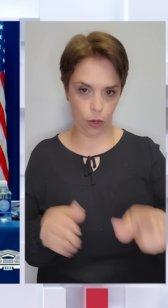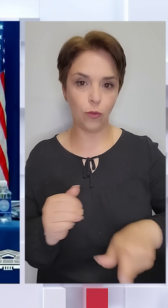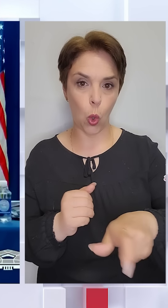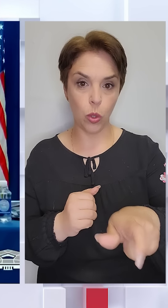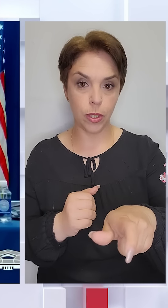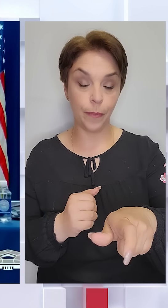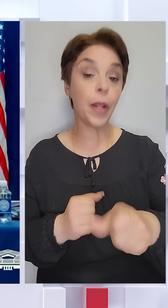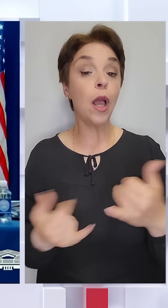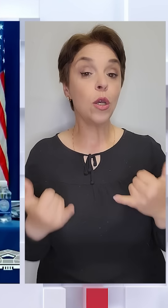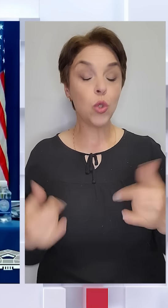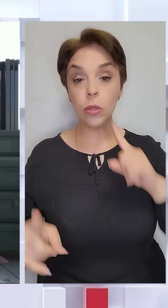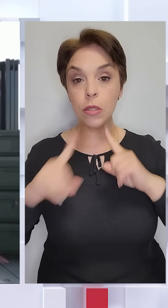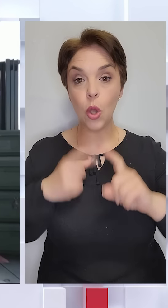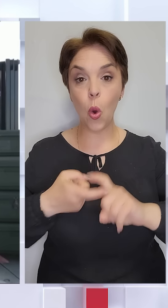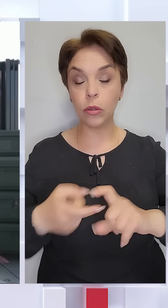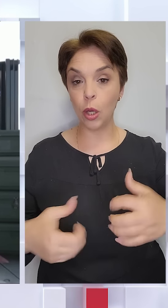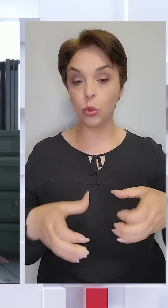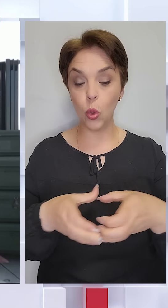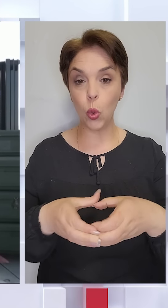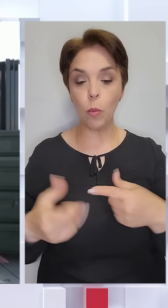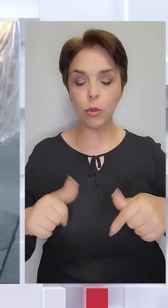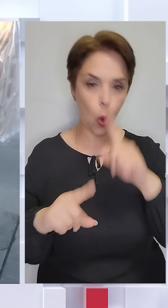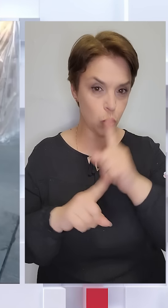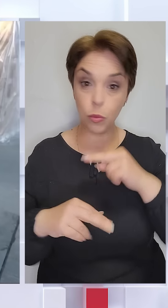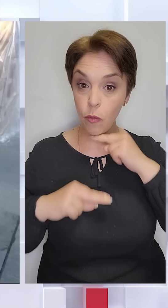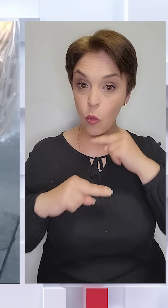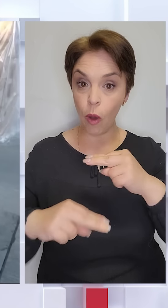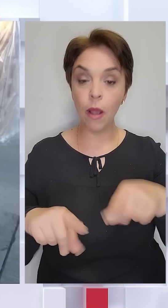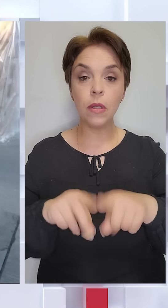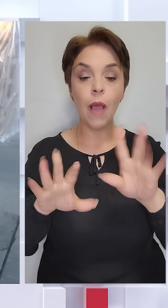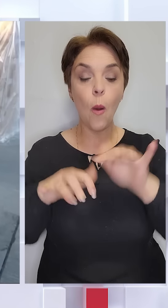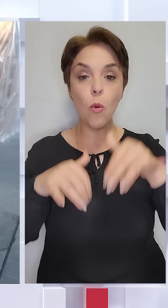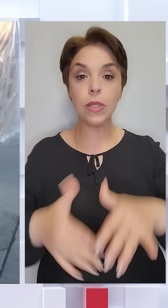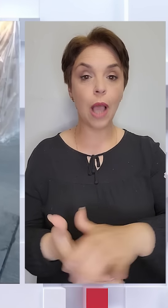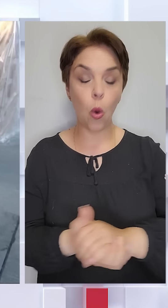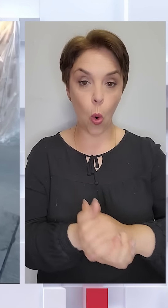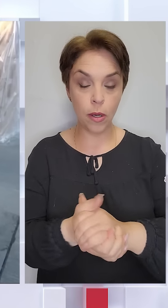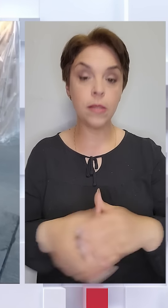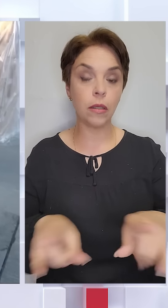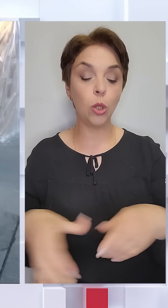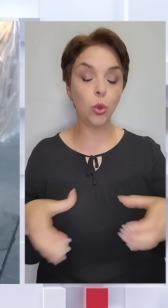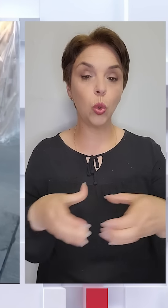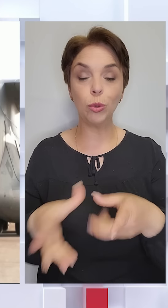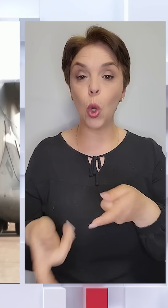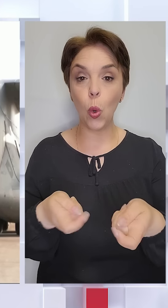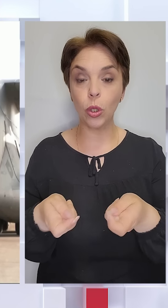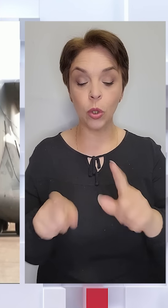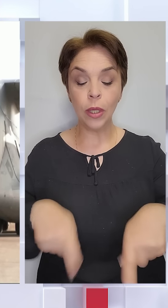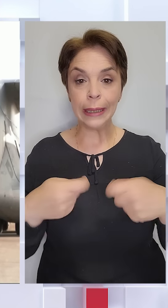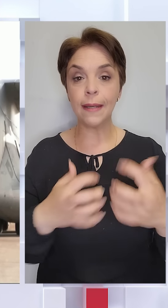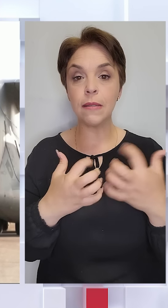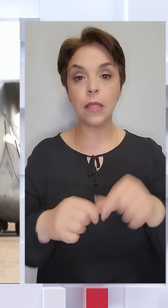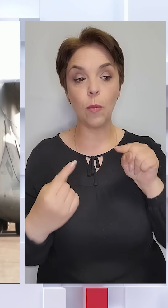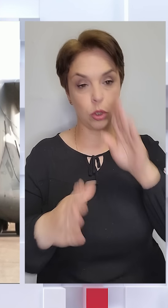Сьогодні на засіданні контактної групи у зони особливої уваги так звана морська коаліція, а також група, що координує надання систем